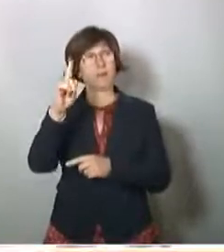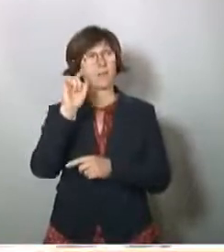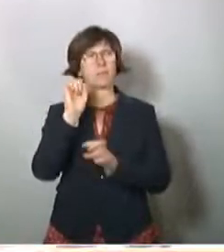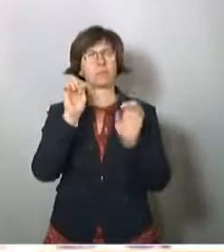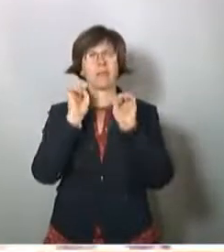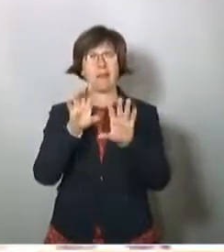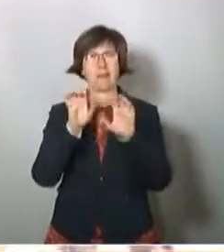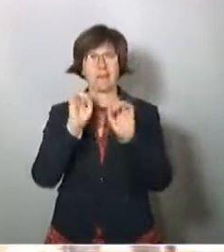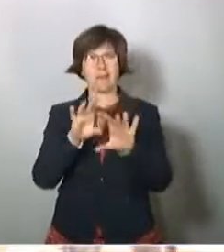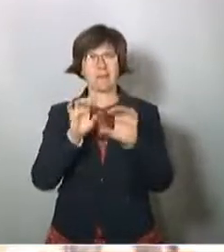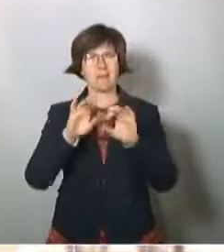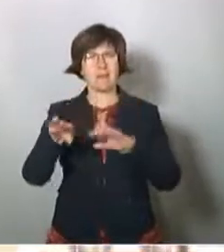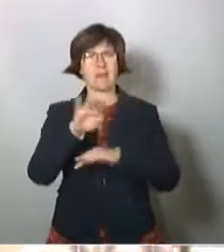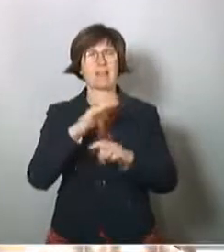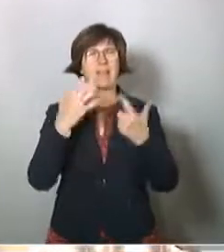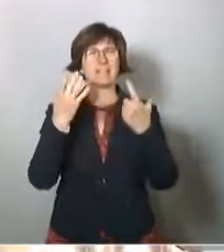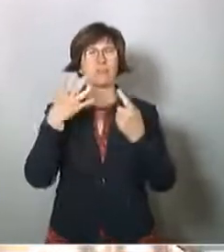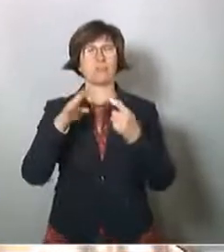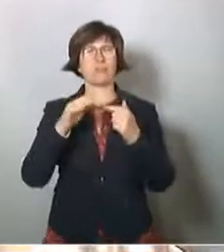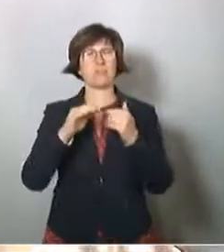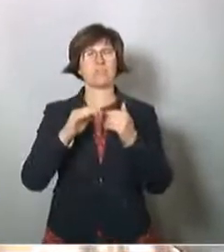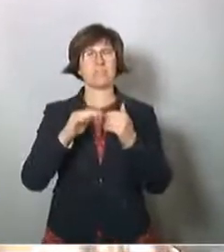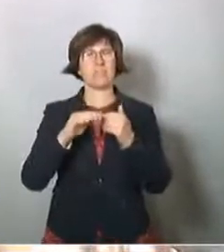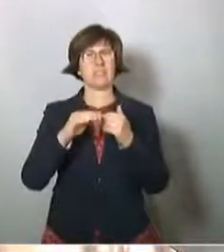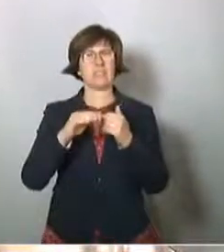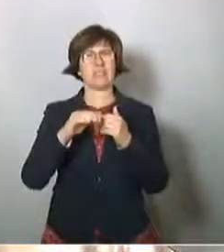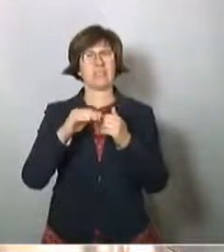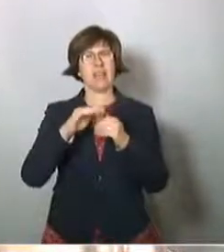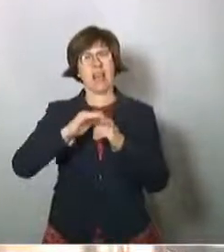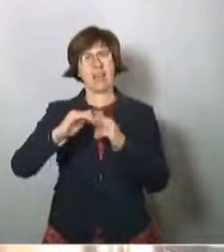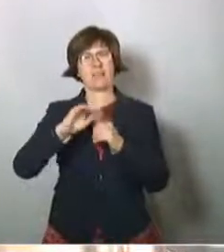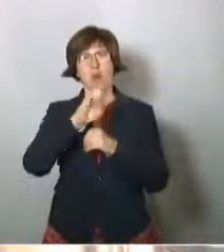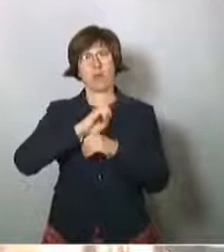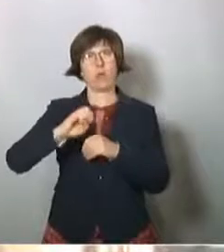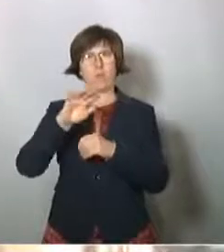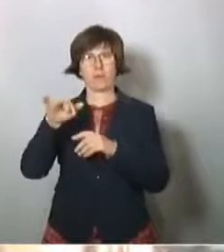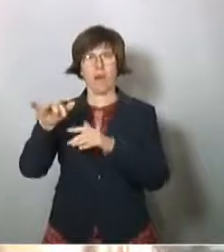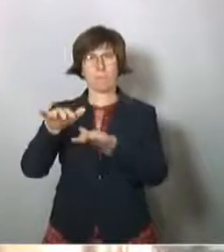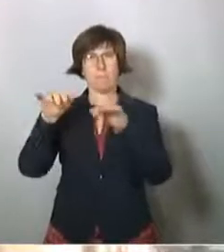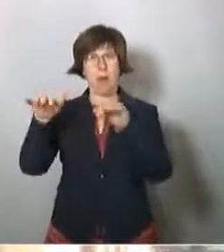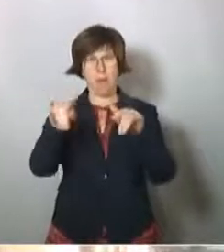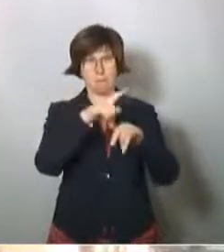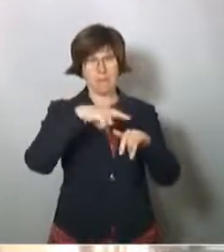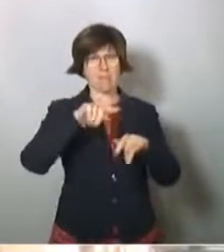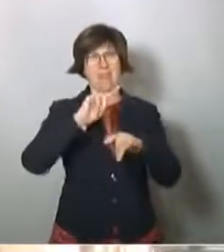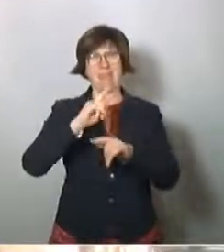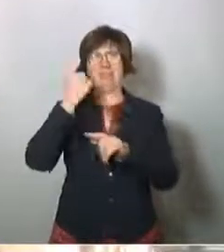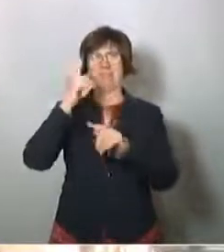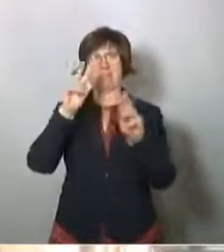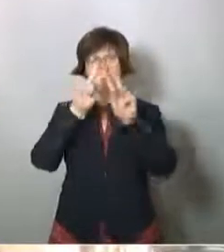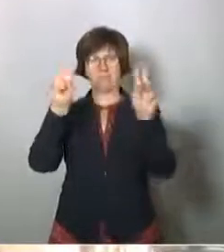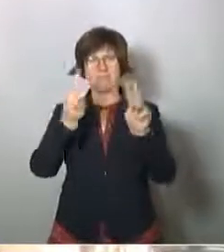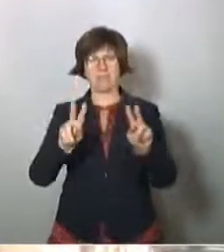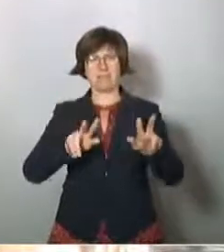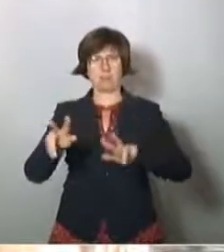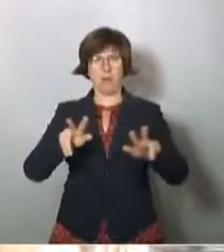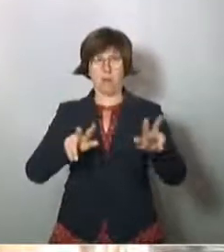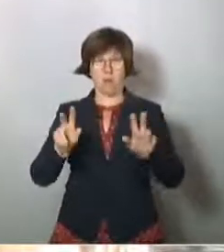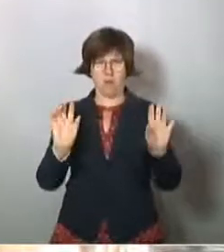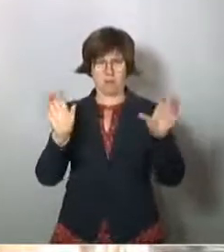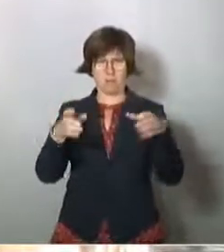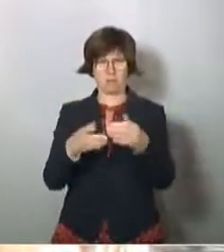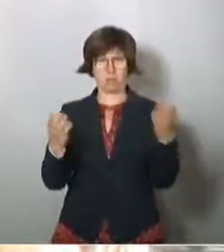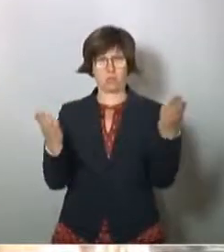mal erklären, das sind die 47 Länder Europas, die auch ein Parlament haben, sich jetzt als erste internationale Organisation